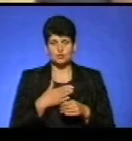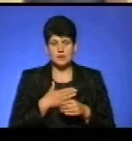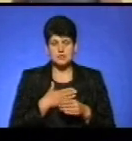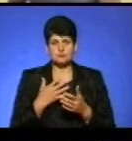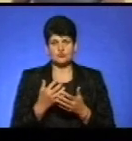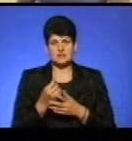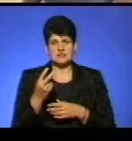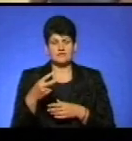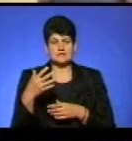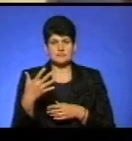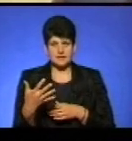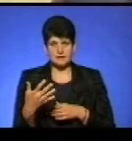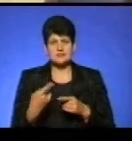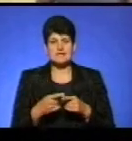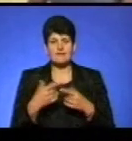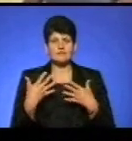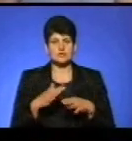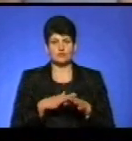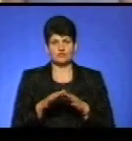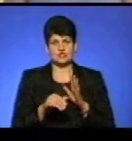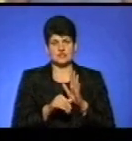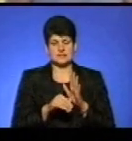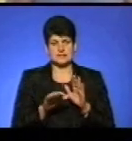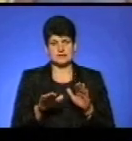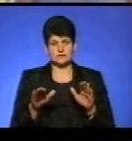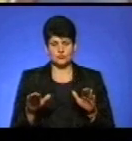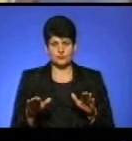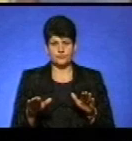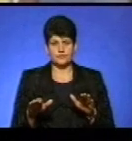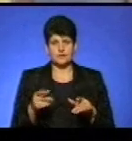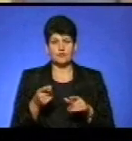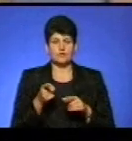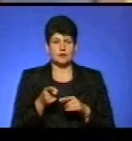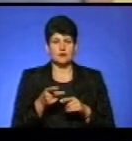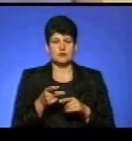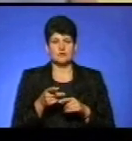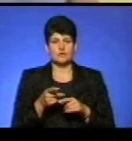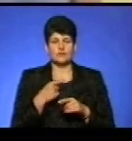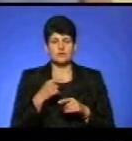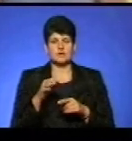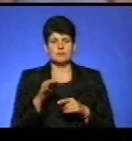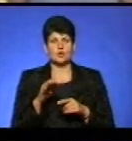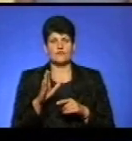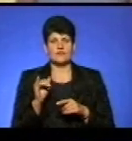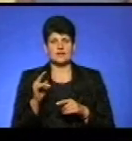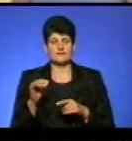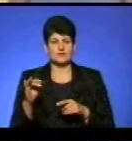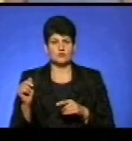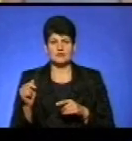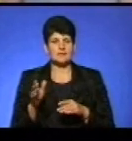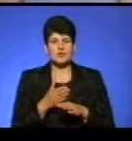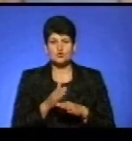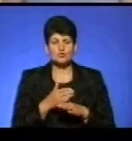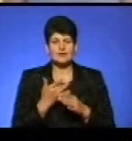якби 25 – це вже перепоненість 6 діток. Б'ють вони ж, знову ж таки, напевно, відвіданість. Хоча законодавство не розмежовує кількість